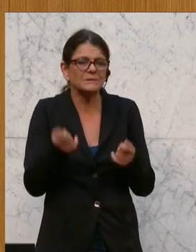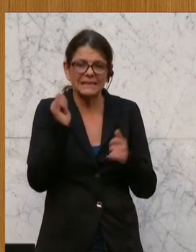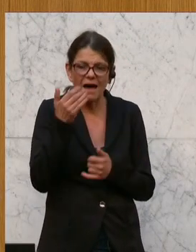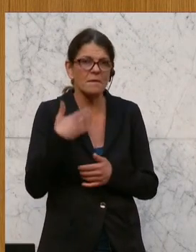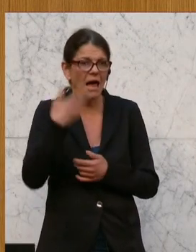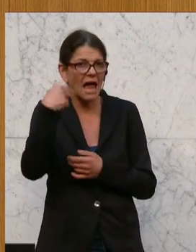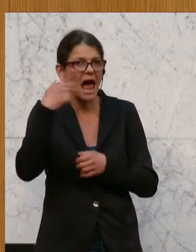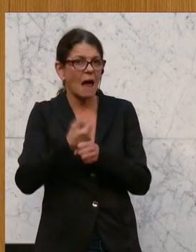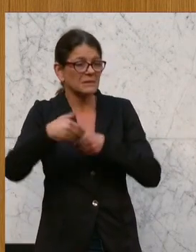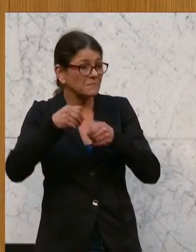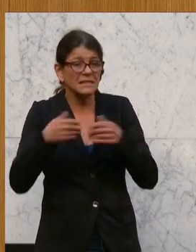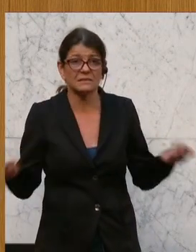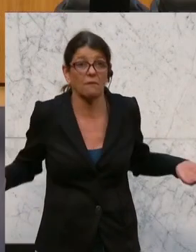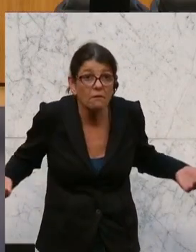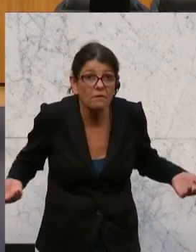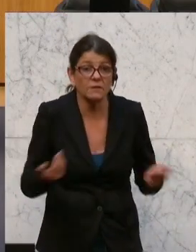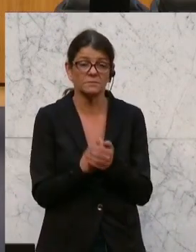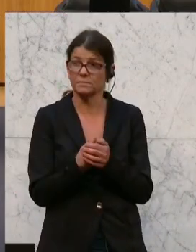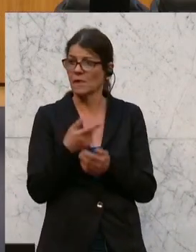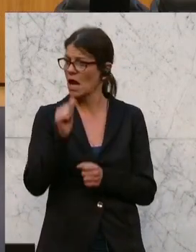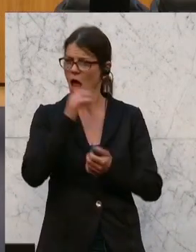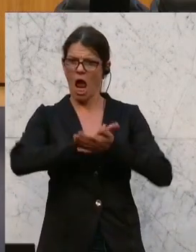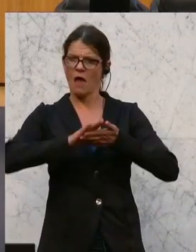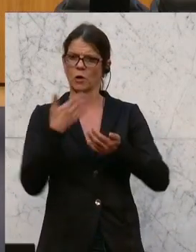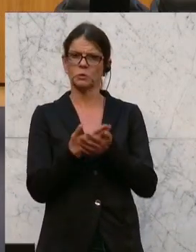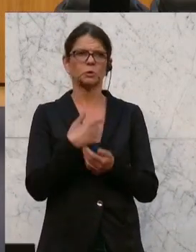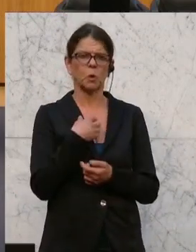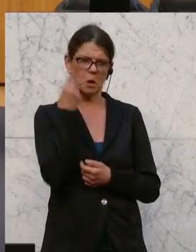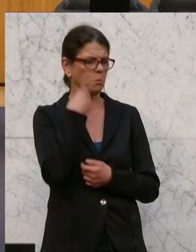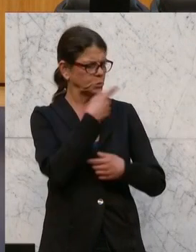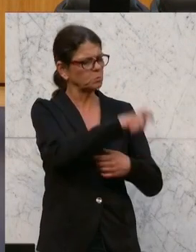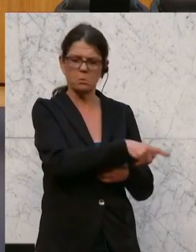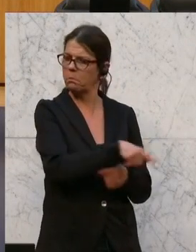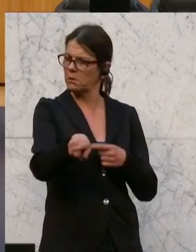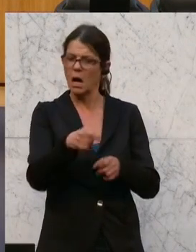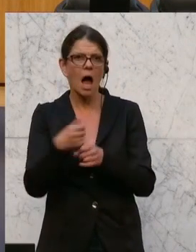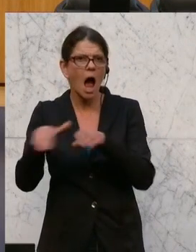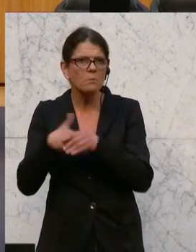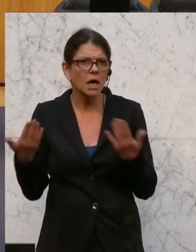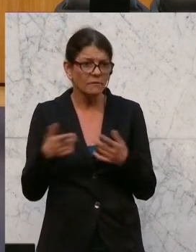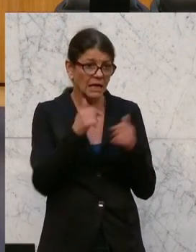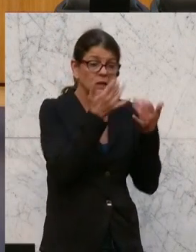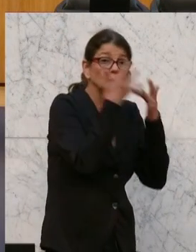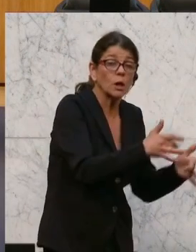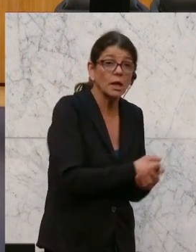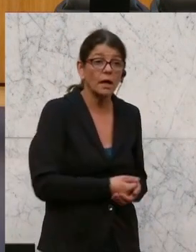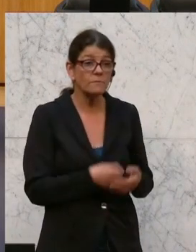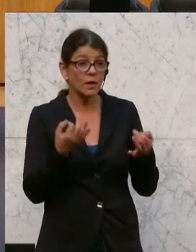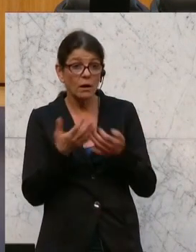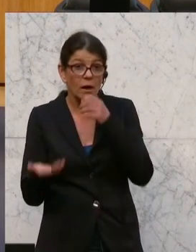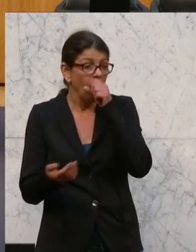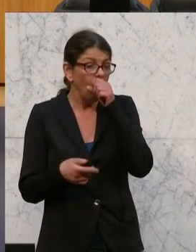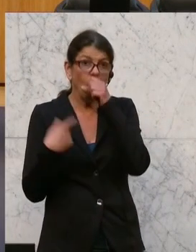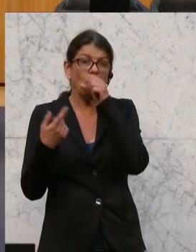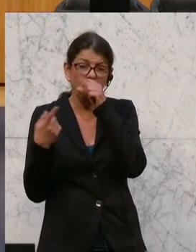Herr Arbeitsminister, der kann einem nicht so einfach annehmen, oder der oder die Beschäftigte. Denn wenn sie jetzt kündigt, oder wenn der kündigt,